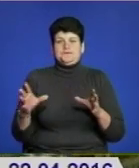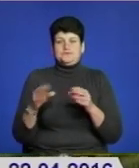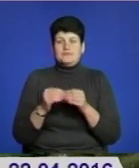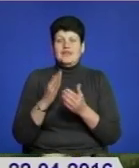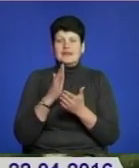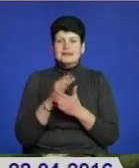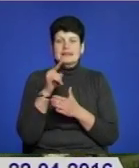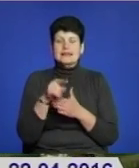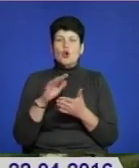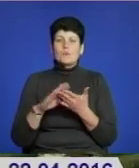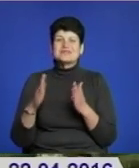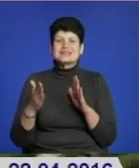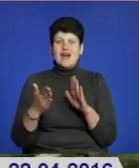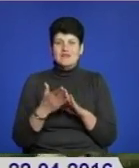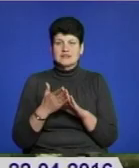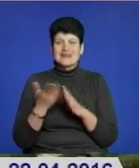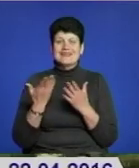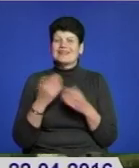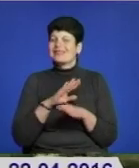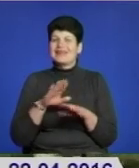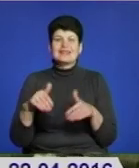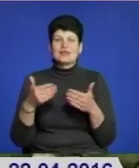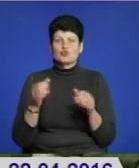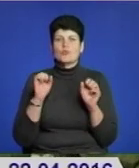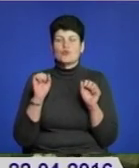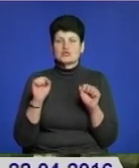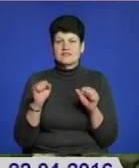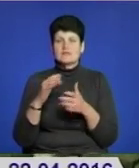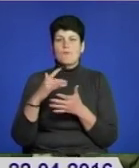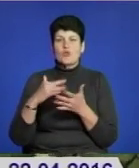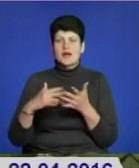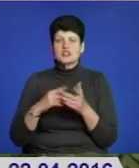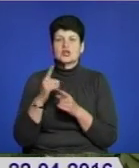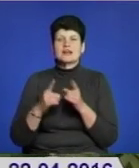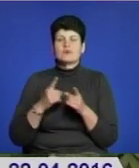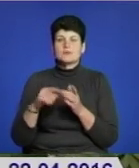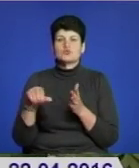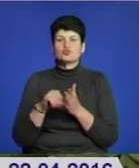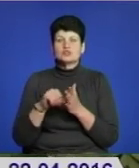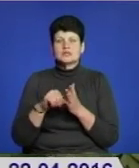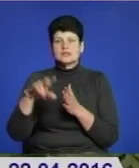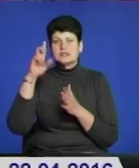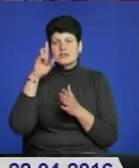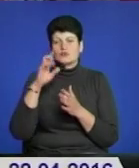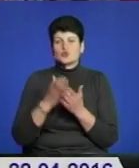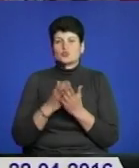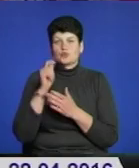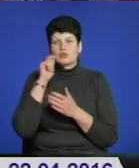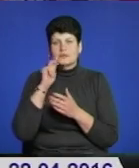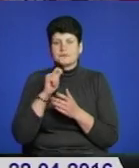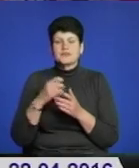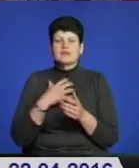такі обставини, які не дають можливість в подальших реформах без участі Державної казначейської служби України. Чи не